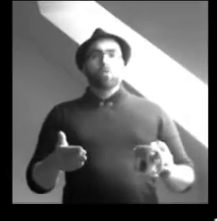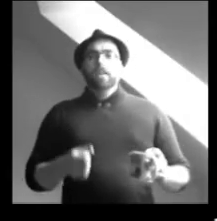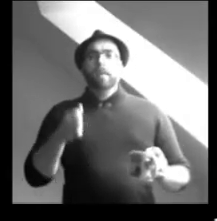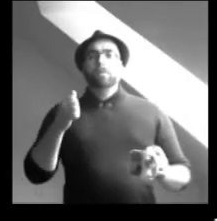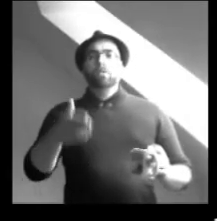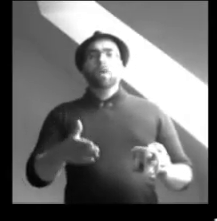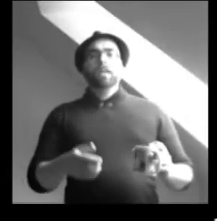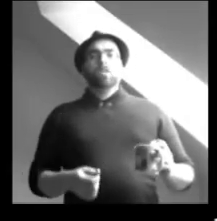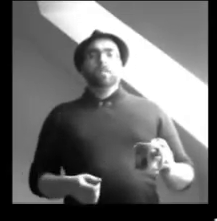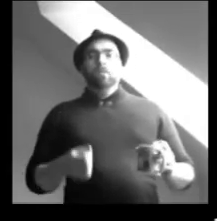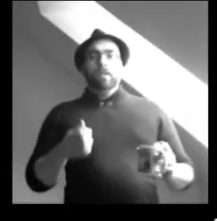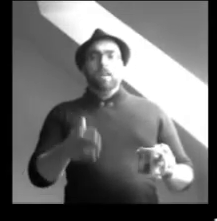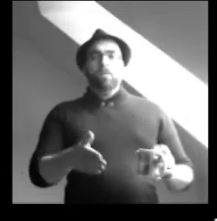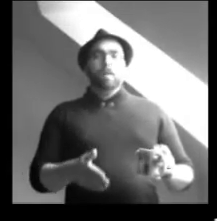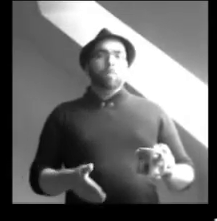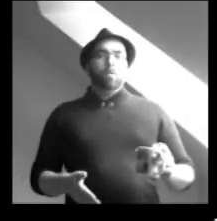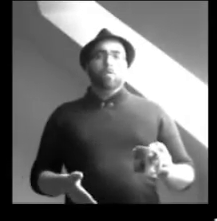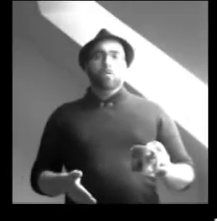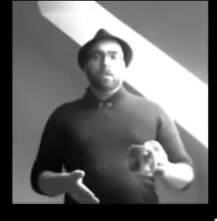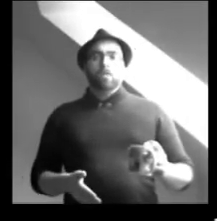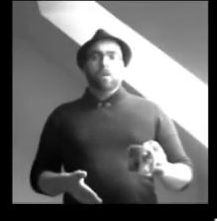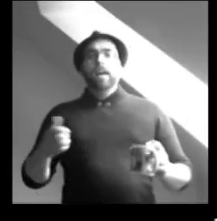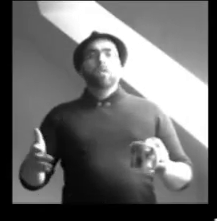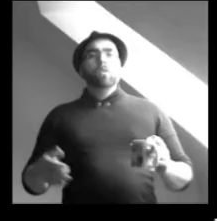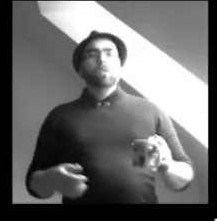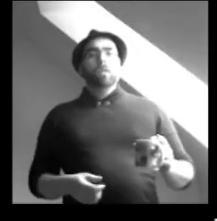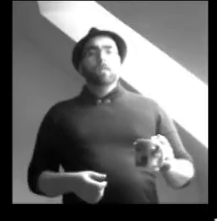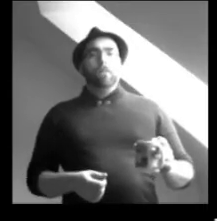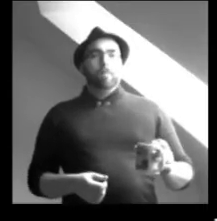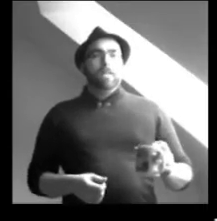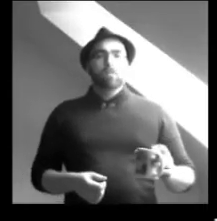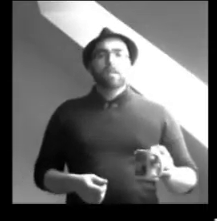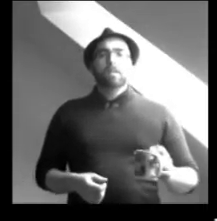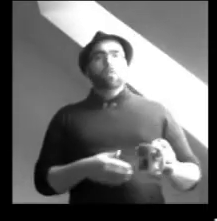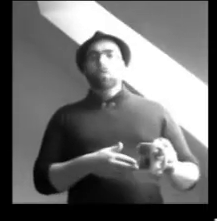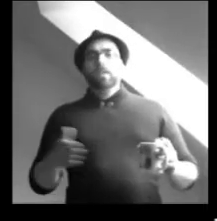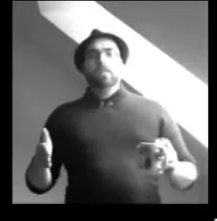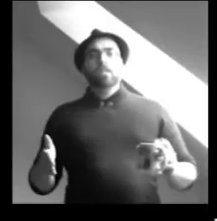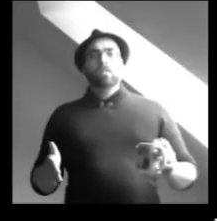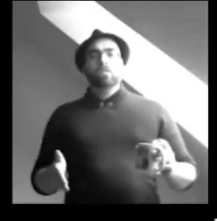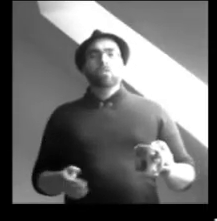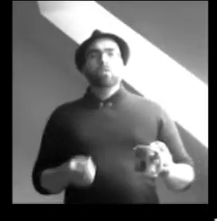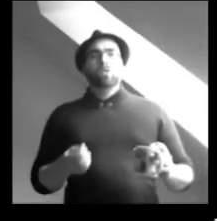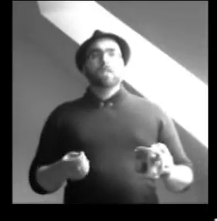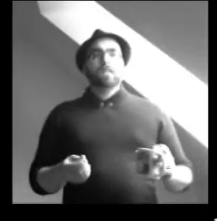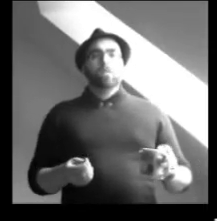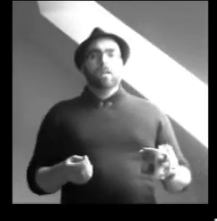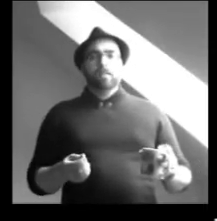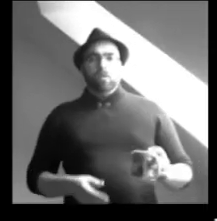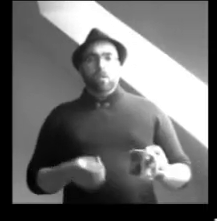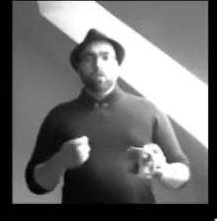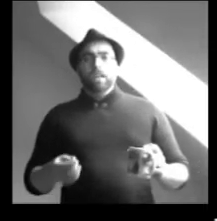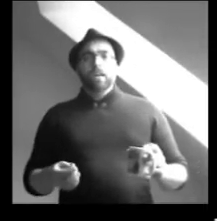fassent mouche. Il n'y a absolument rien à jeter. De la serveuse un peu ronde du restaurant, à la call girl familique du casino, tout le casting est dans une sorte de justesse